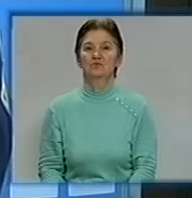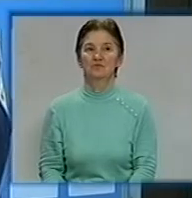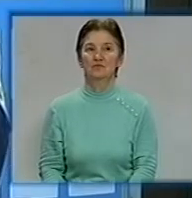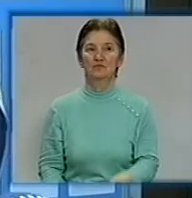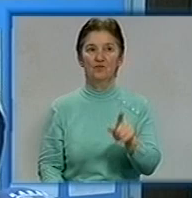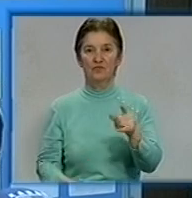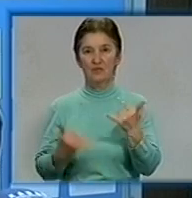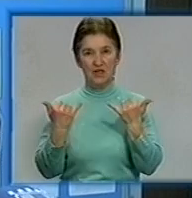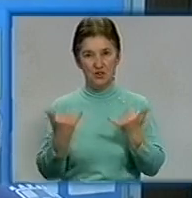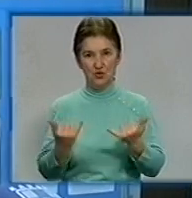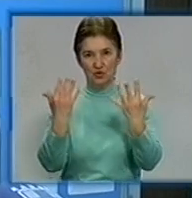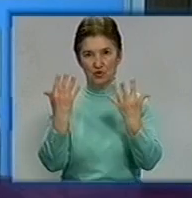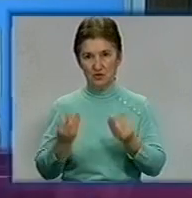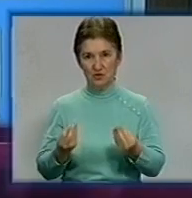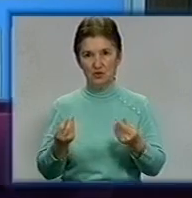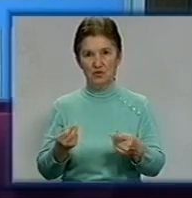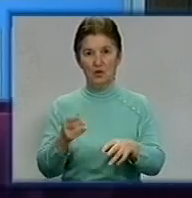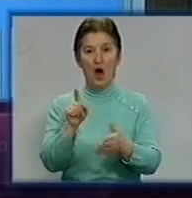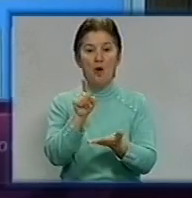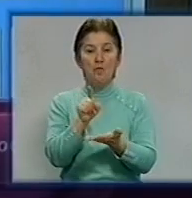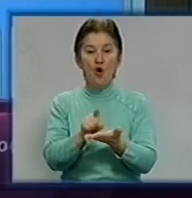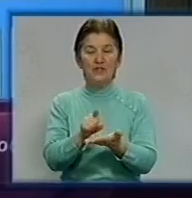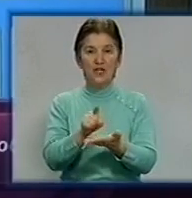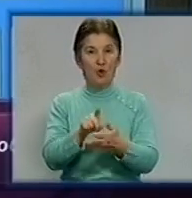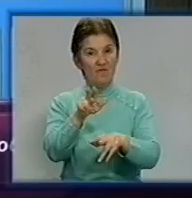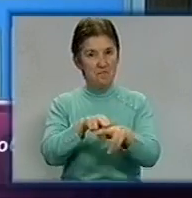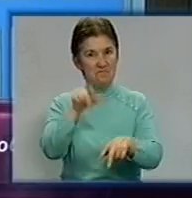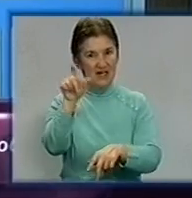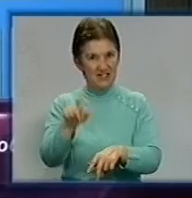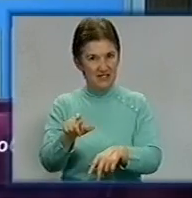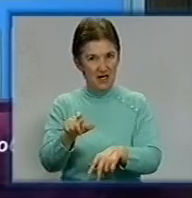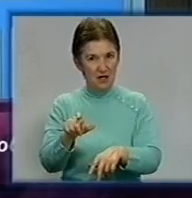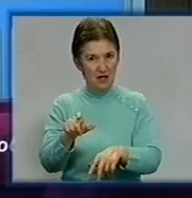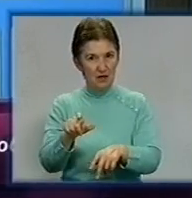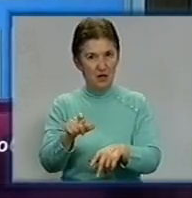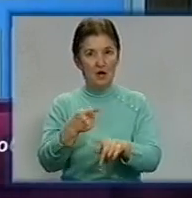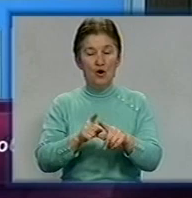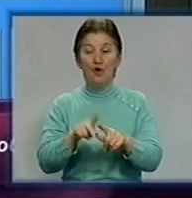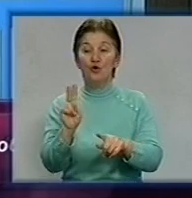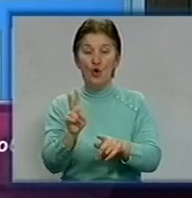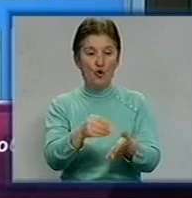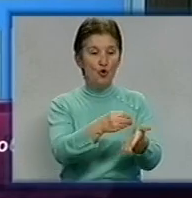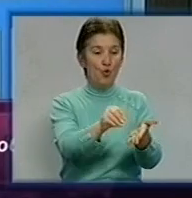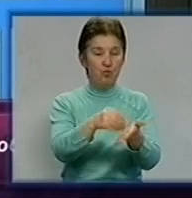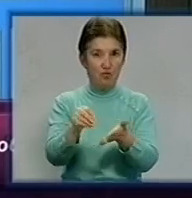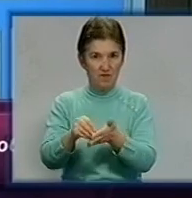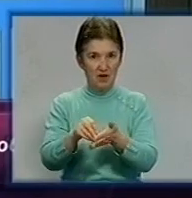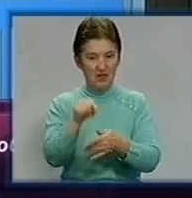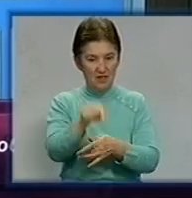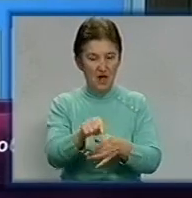На сьогоднішній день патковою міліцією встановлюється коло осіб, які купували даний товар, адже